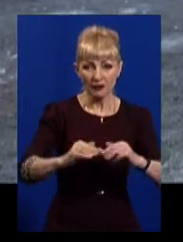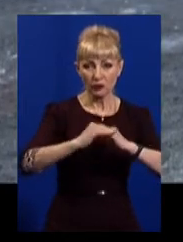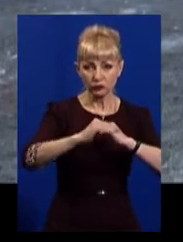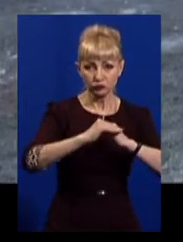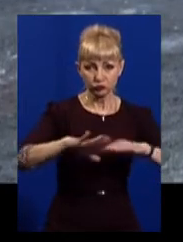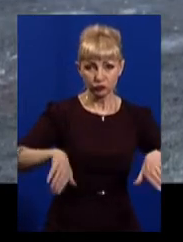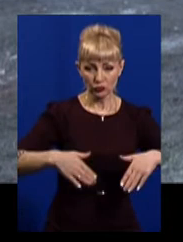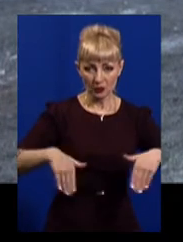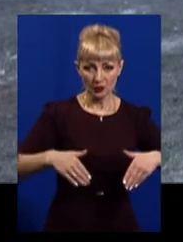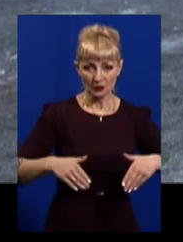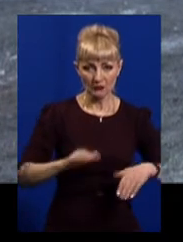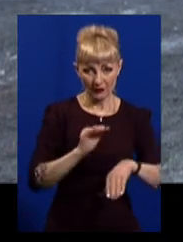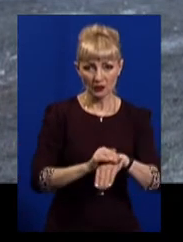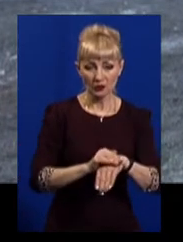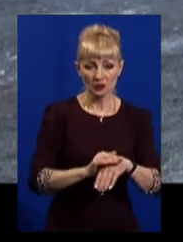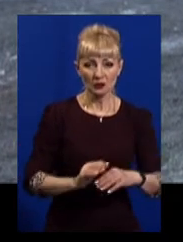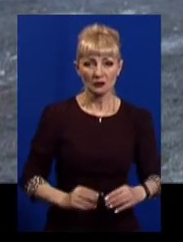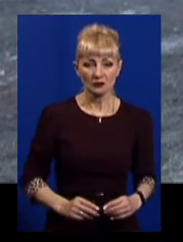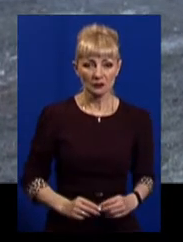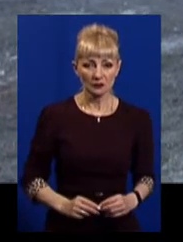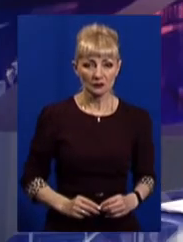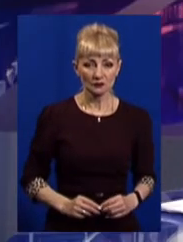Надія Шостак, Михайло Воронков, новини ЮАХ.